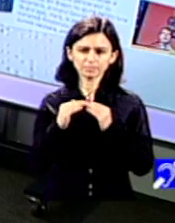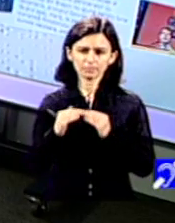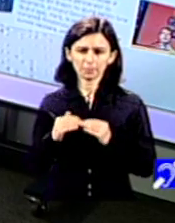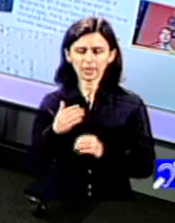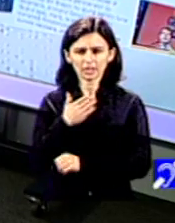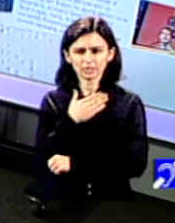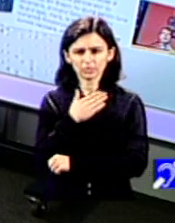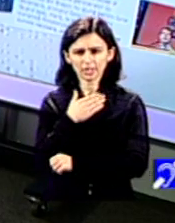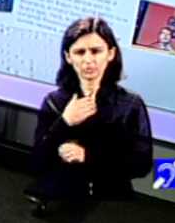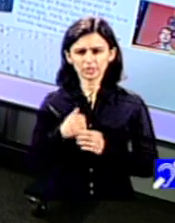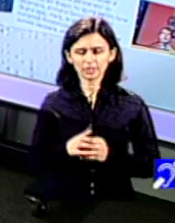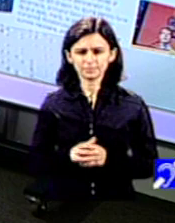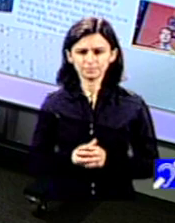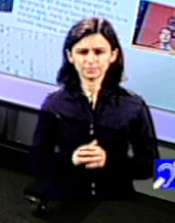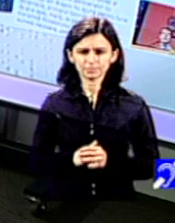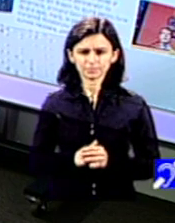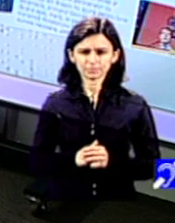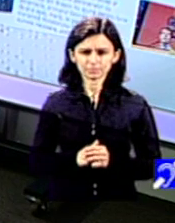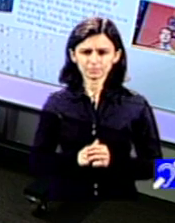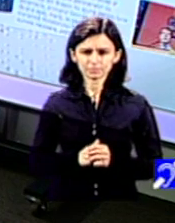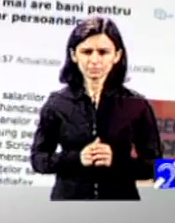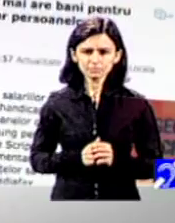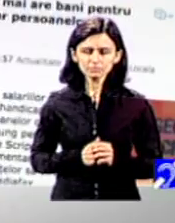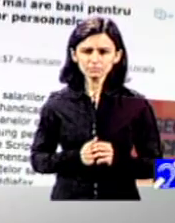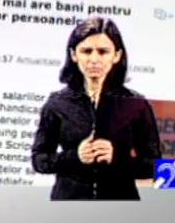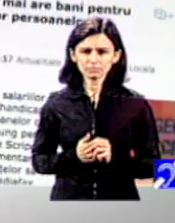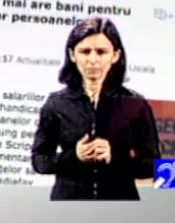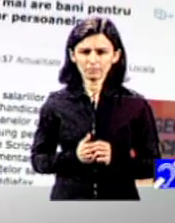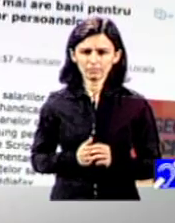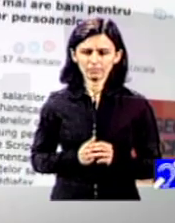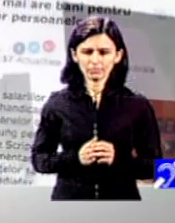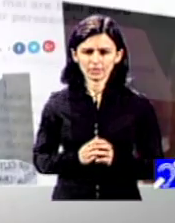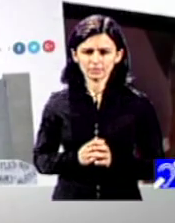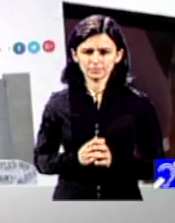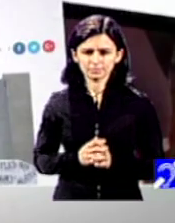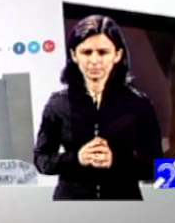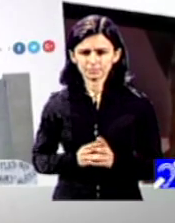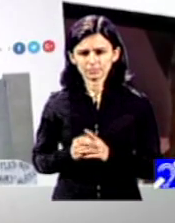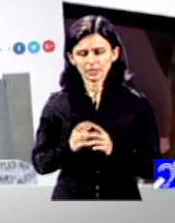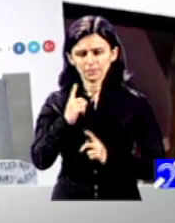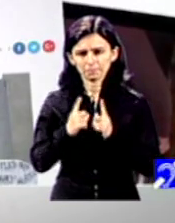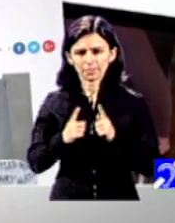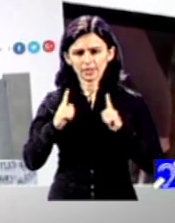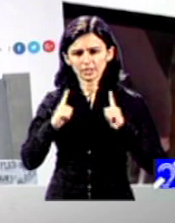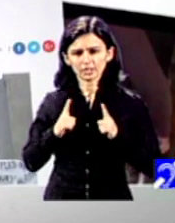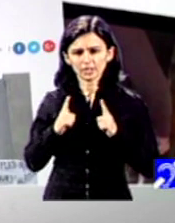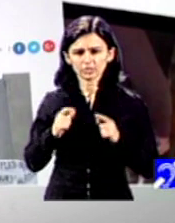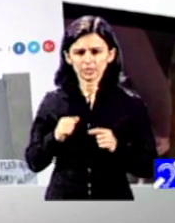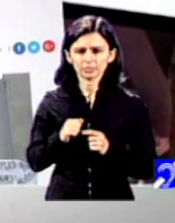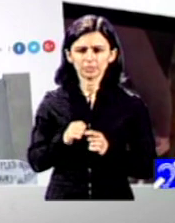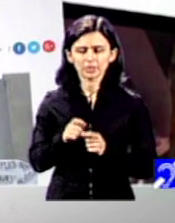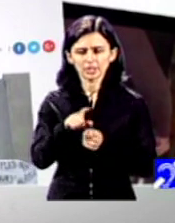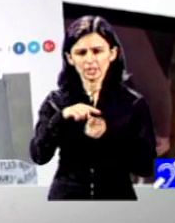diverse nivele teritoriale. Dar altceva aș vrea să spun acum. Dacă stăm să așteptăm reforma